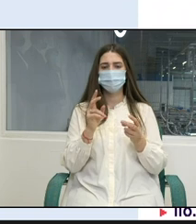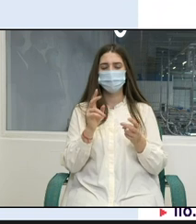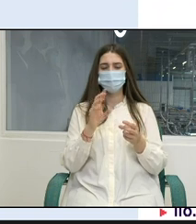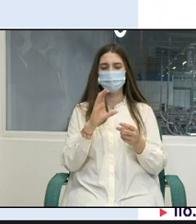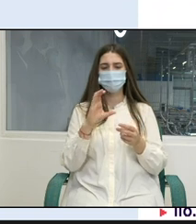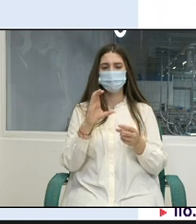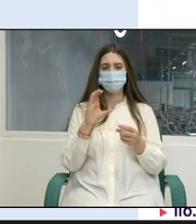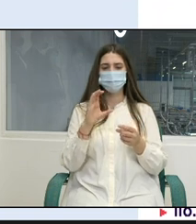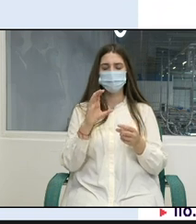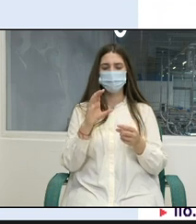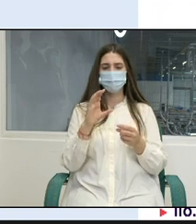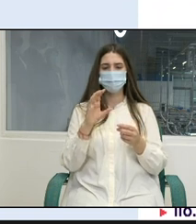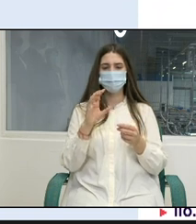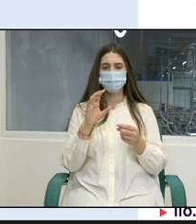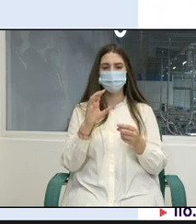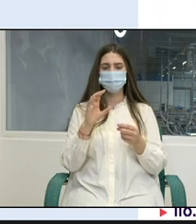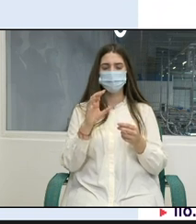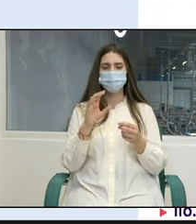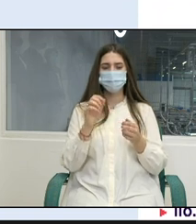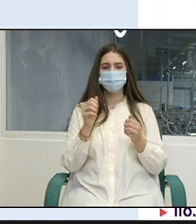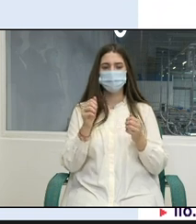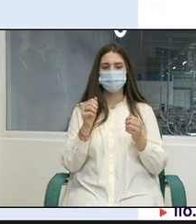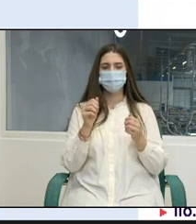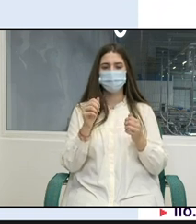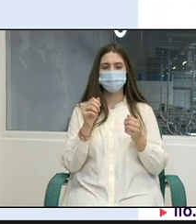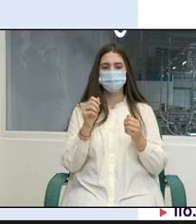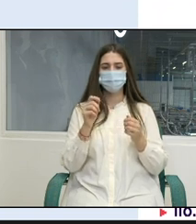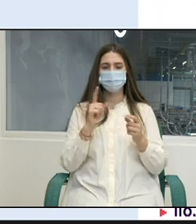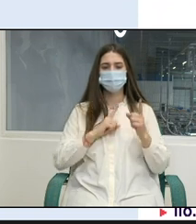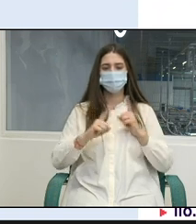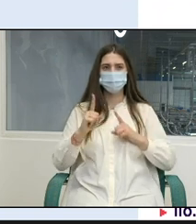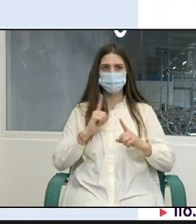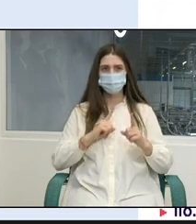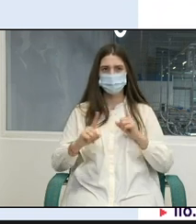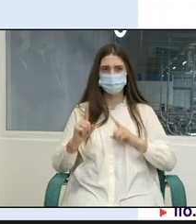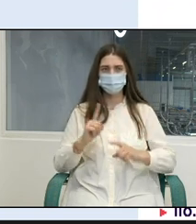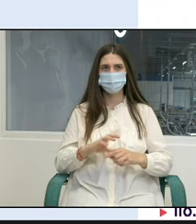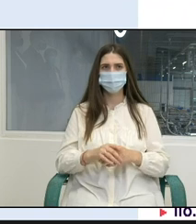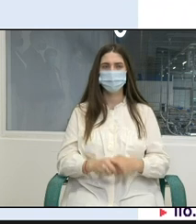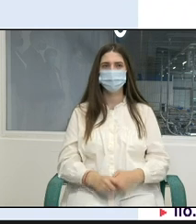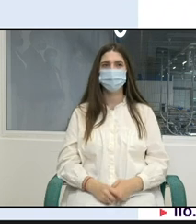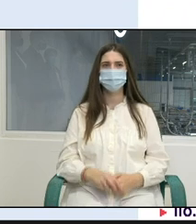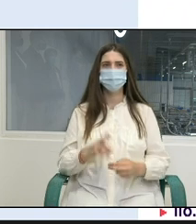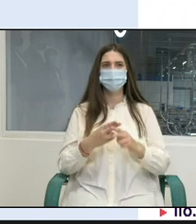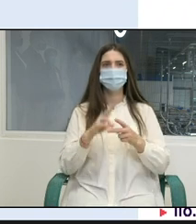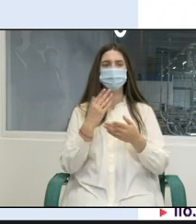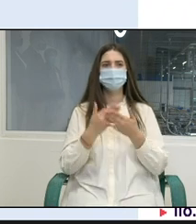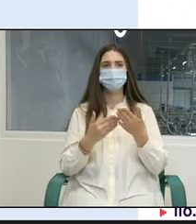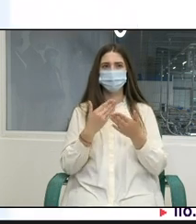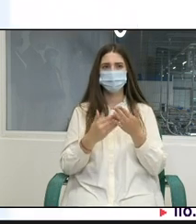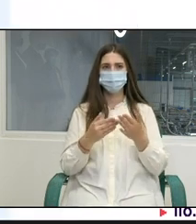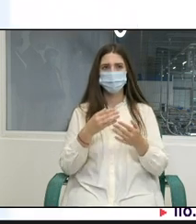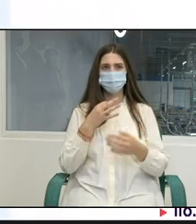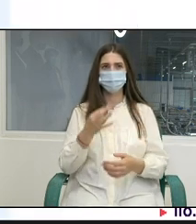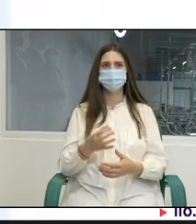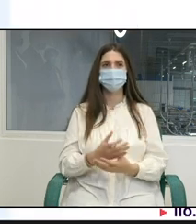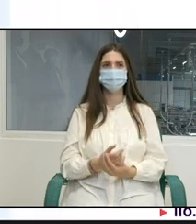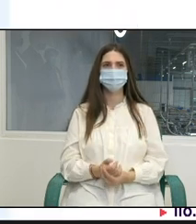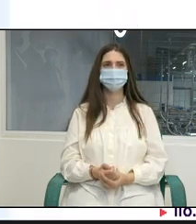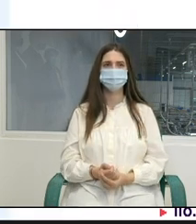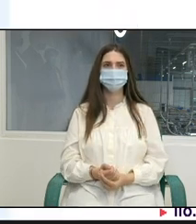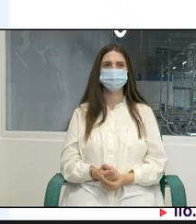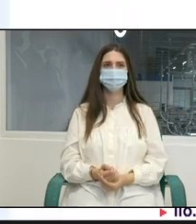Republica Moldova pentru a discuta despre progresul care a fost înregistrat. ce vreau să vă dau aici doar două exemple pentru